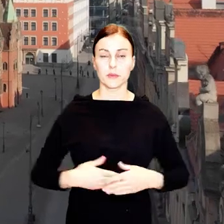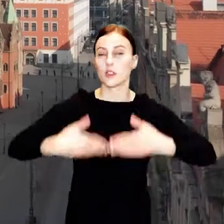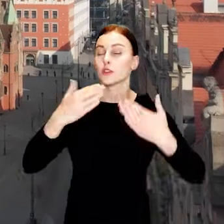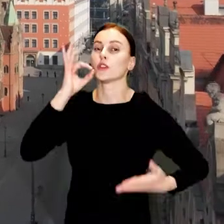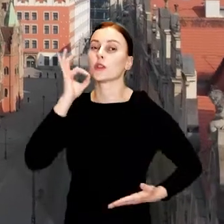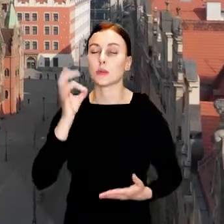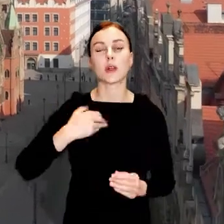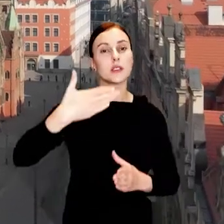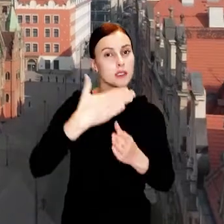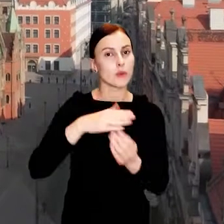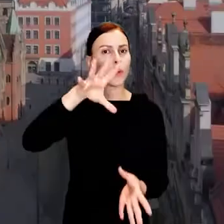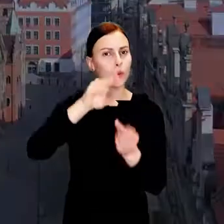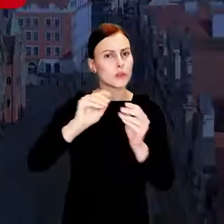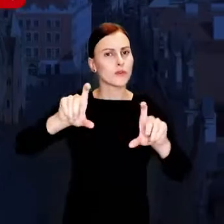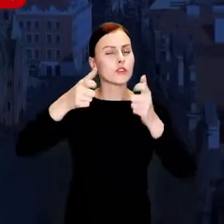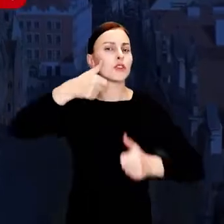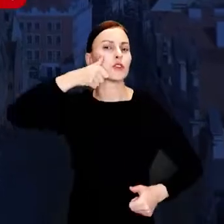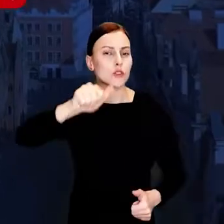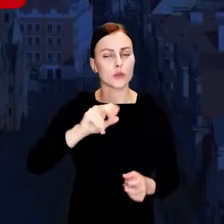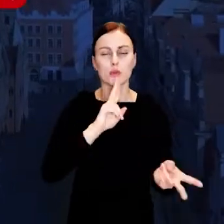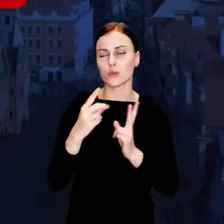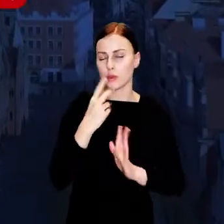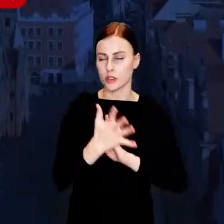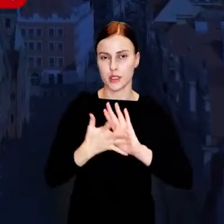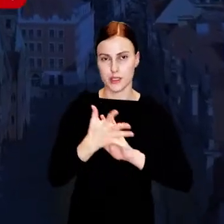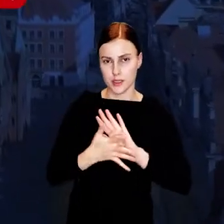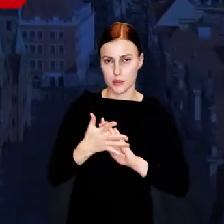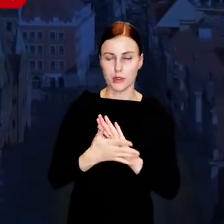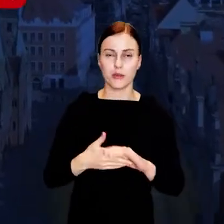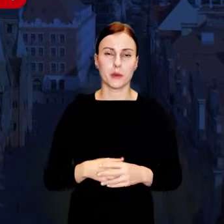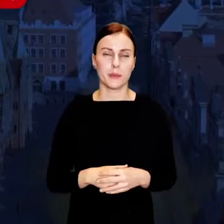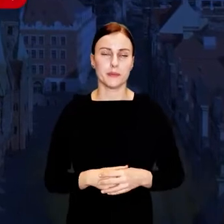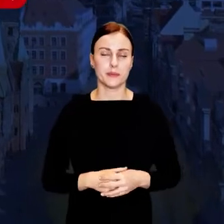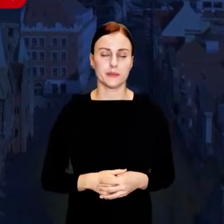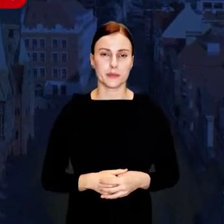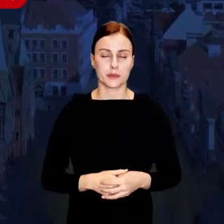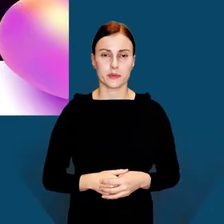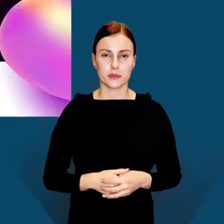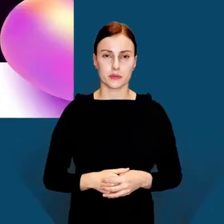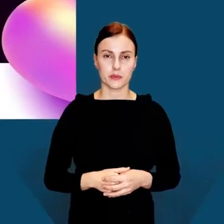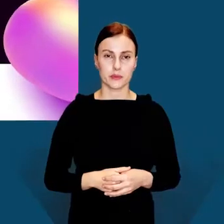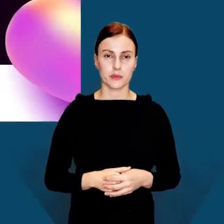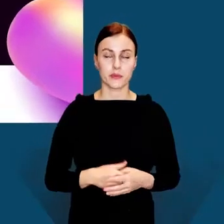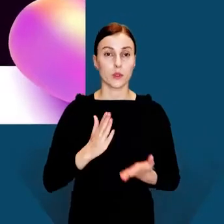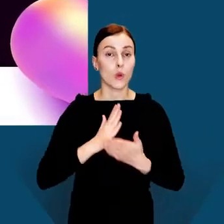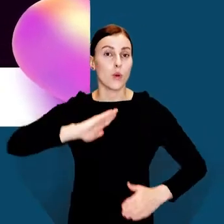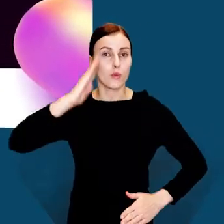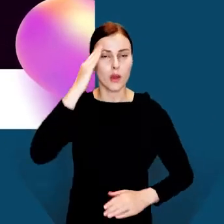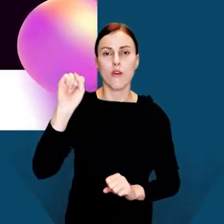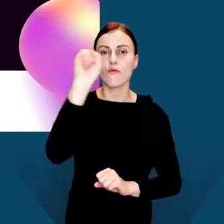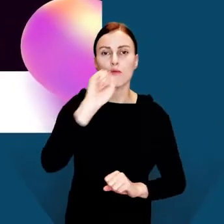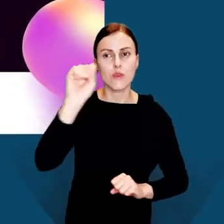Dzień dobry. Zapraszamy na podsumowanie wydarzeń tygodnia z udziałem tłumacza języka migowego. Poznaliśmy